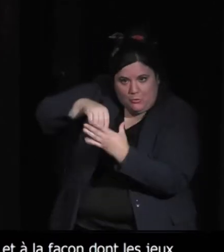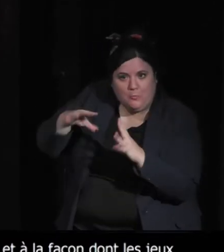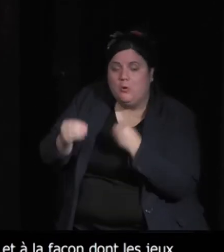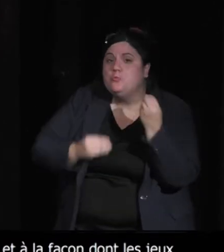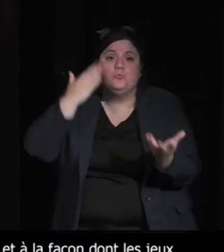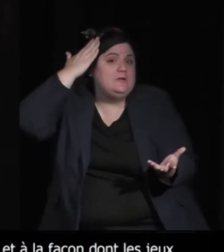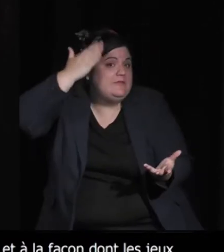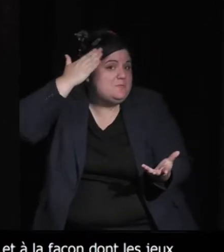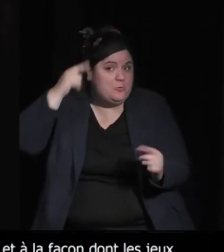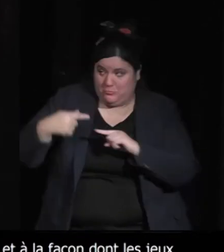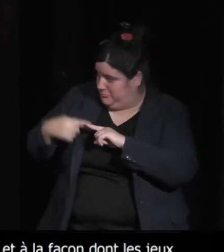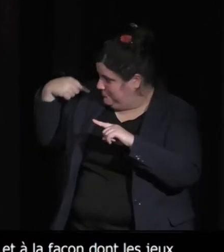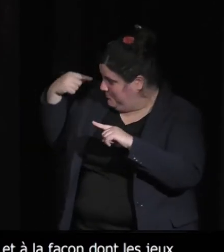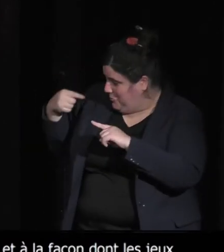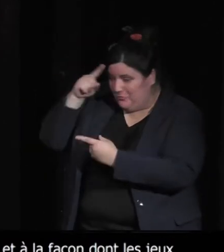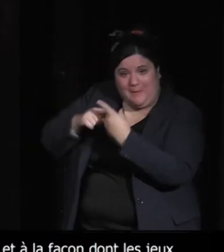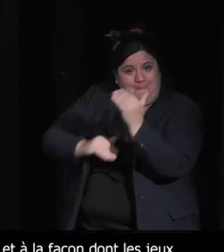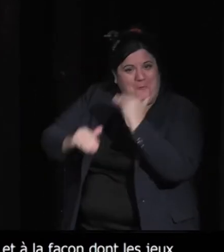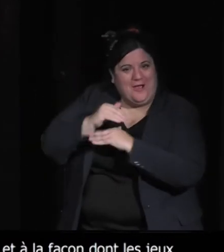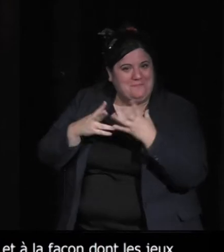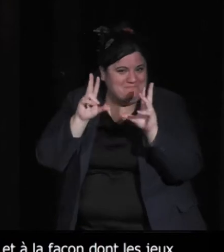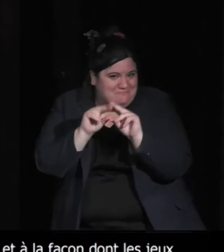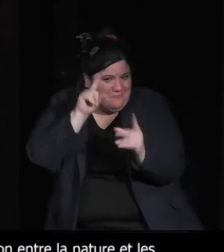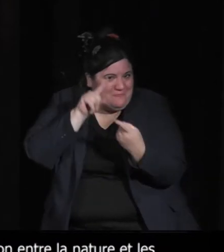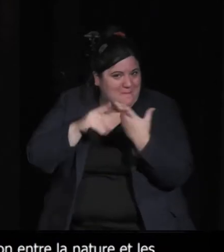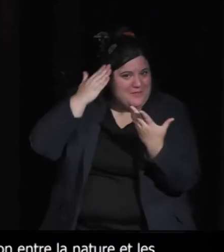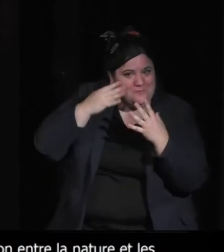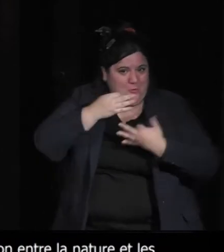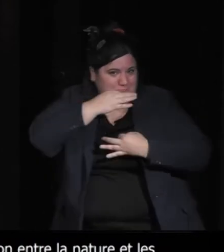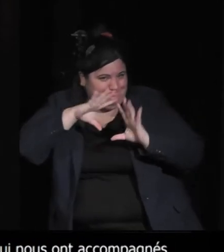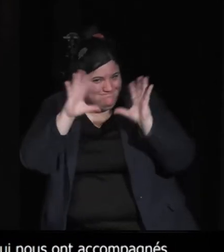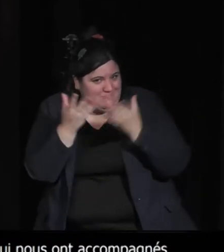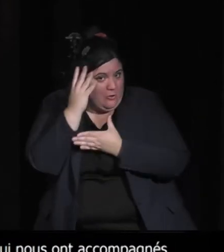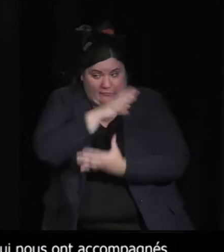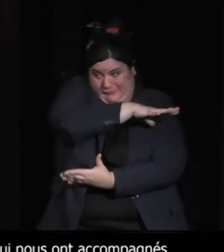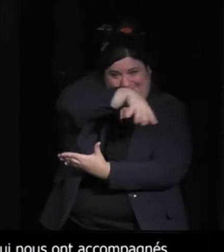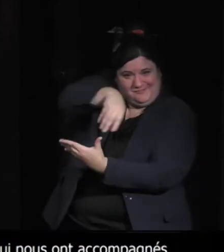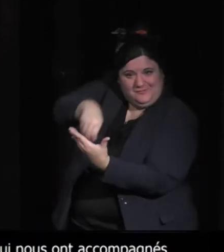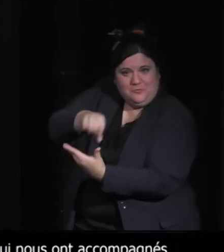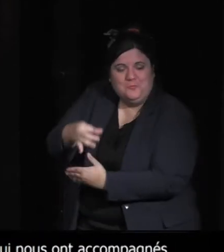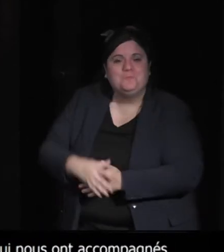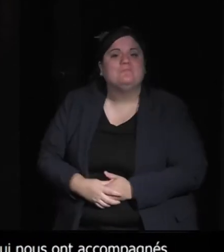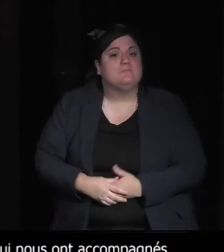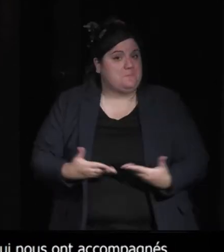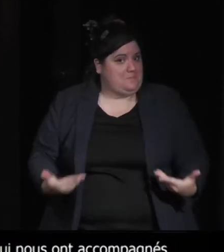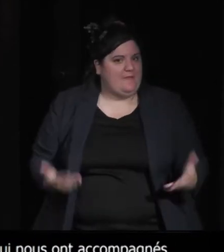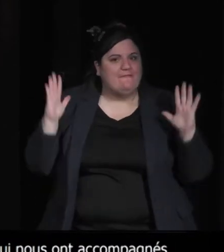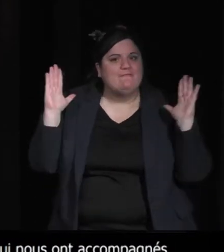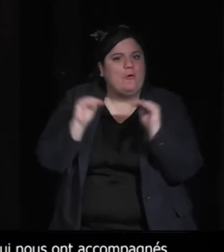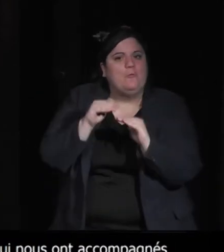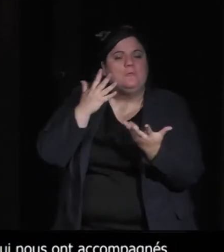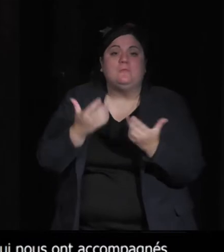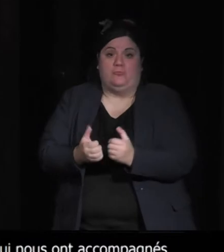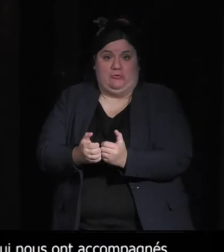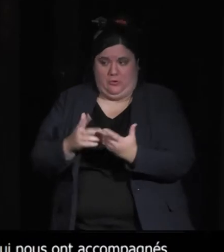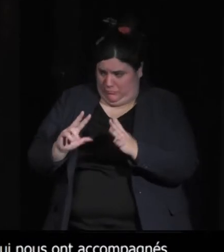et autres événements du programme. donc aujourd'hui, c'est la troisième fois qu'on fait ce forum du jeu vidéo. L'idée, c'est de se faire se rencontrer